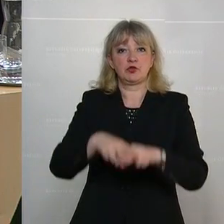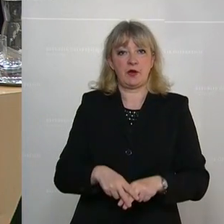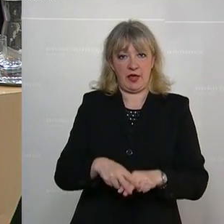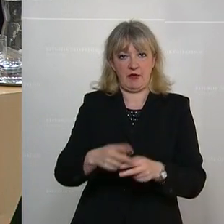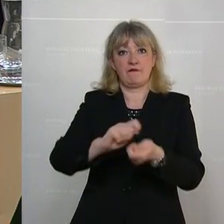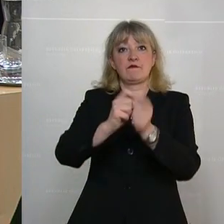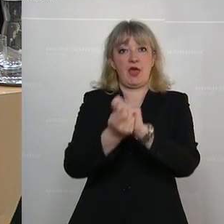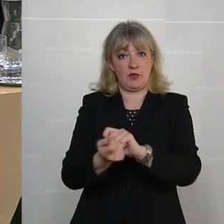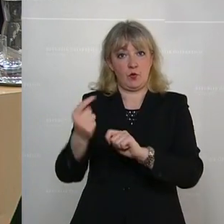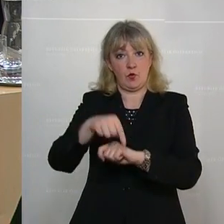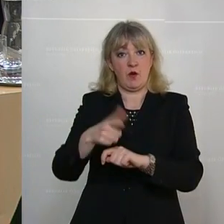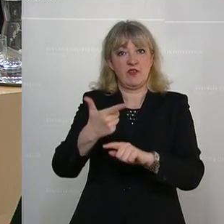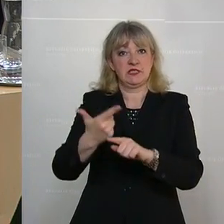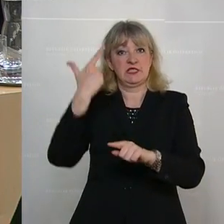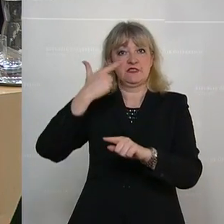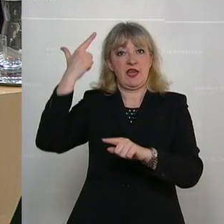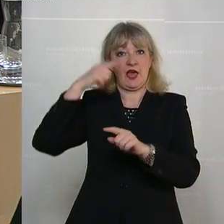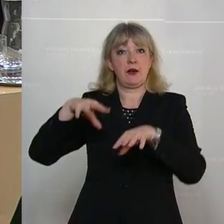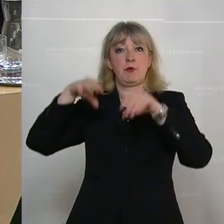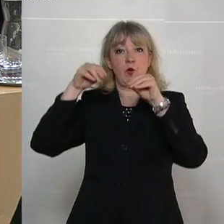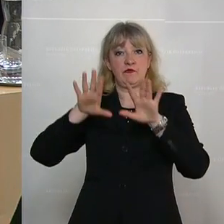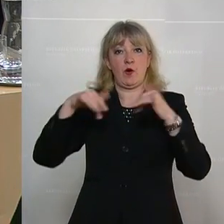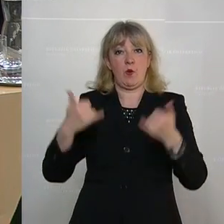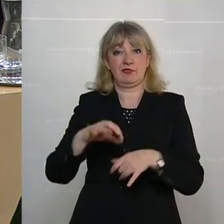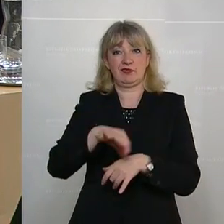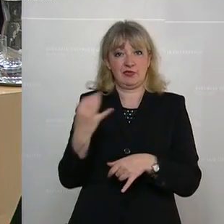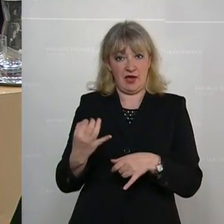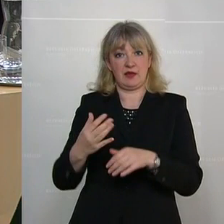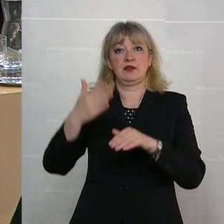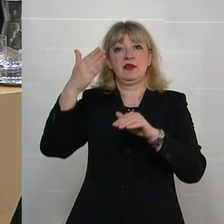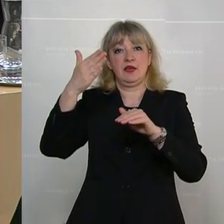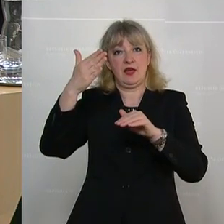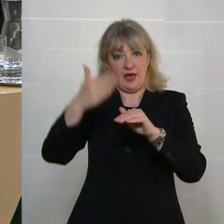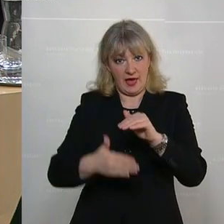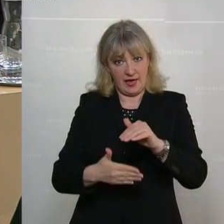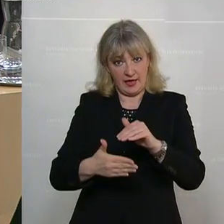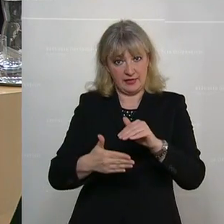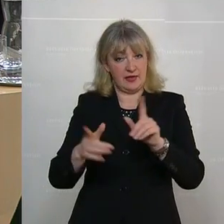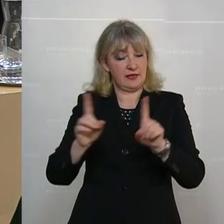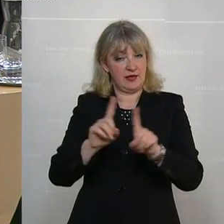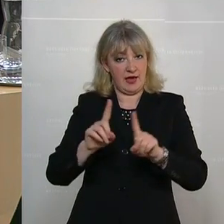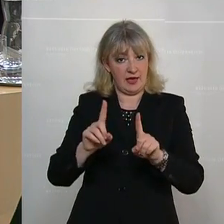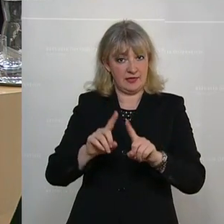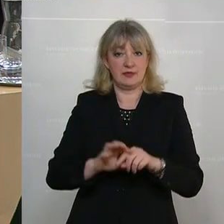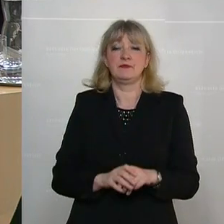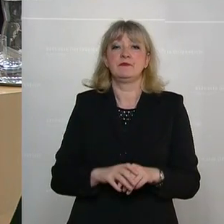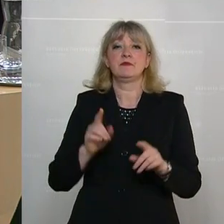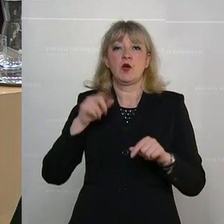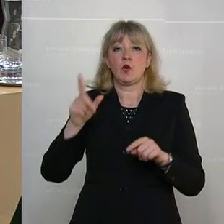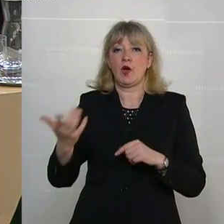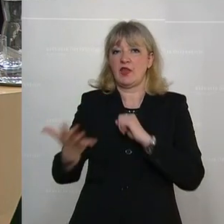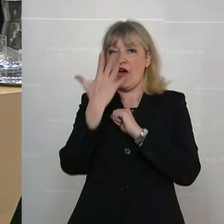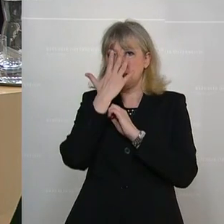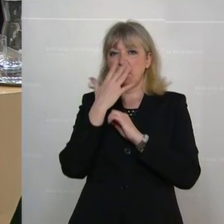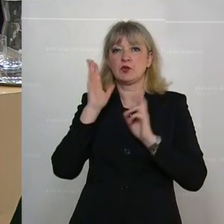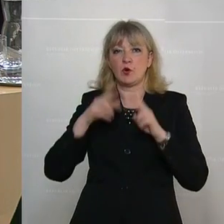Veränderung, die wir vor zwei Jahren begonnen haben, die wir mit dem heutigen Tag enden, nicht mit dem heutigen Tag enden. Sie können uns anpatzen, Sie